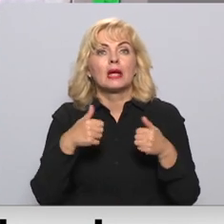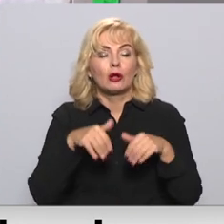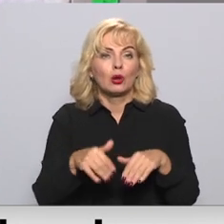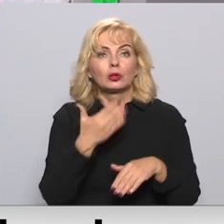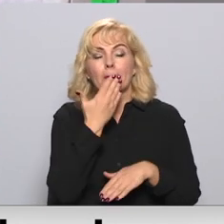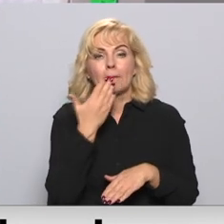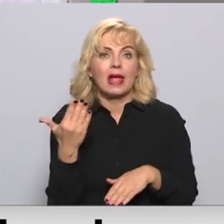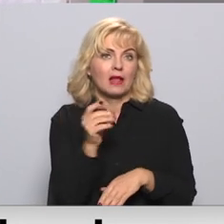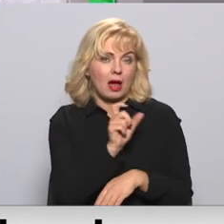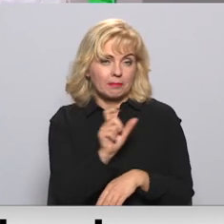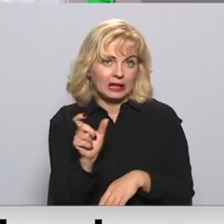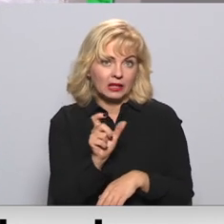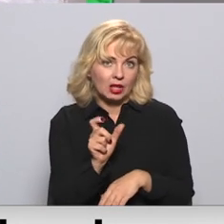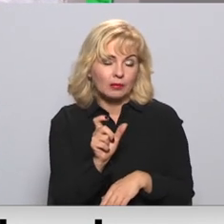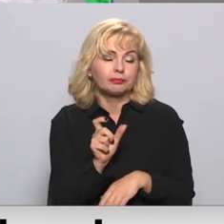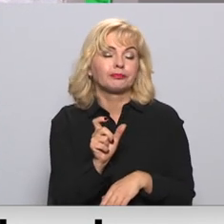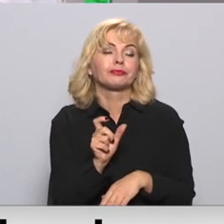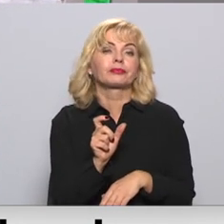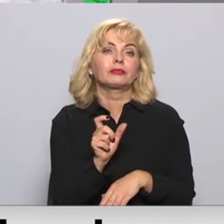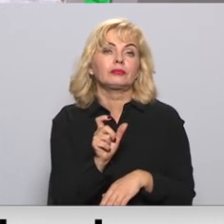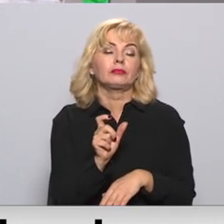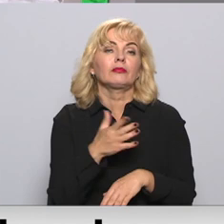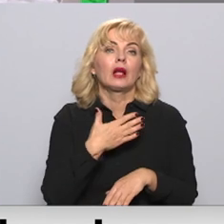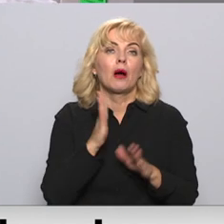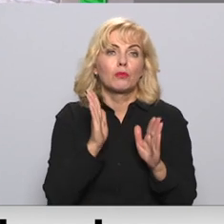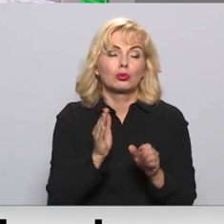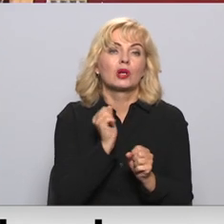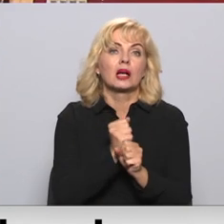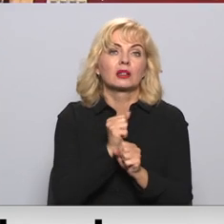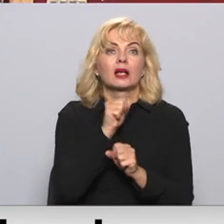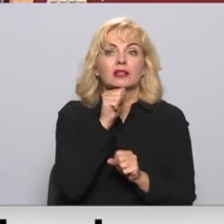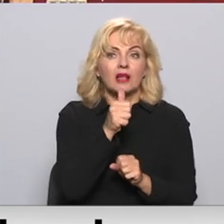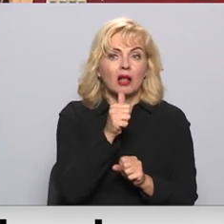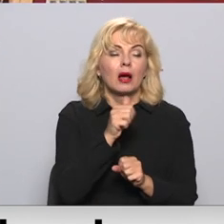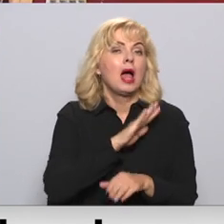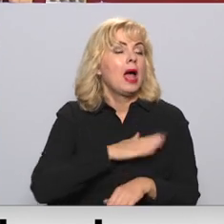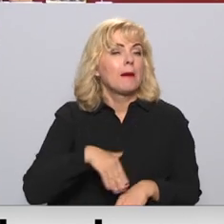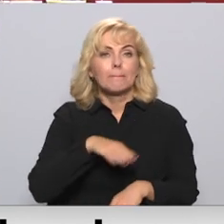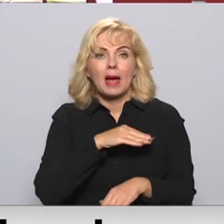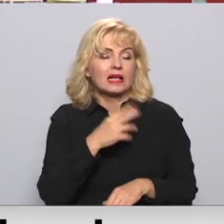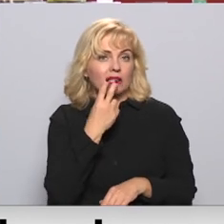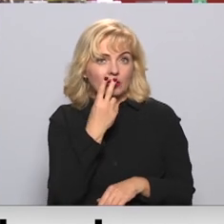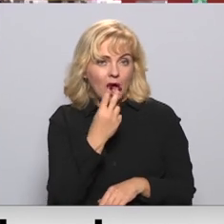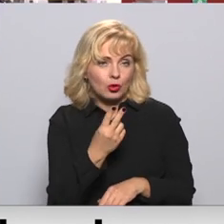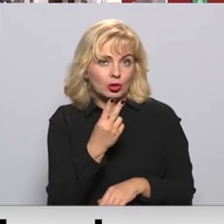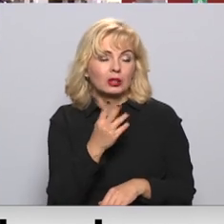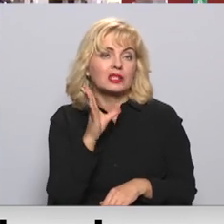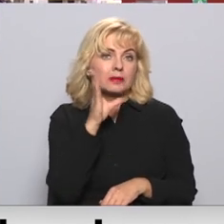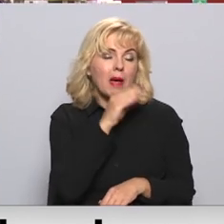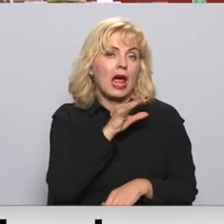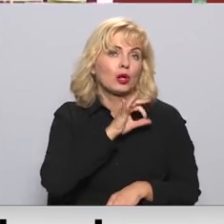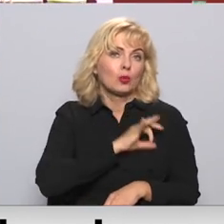pēdējā brīdī. Mums būs jāstrādā zaļa, bet mēs neuzskatām, ka mēs spēsim